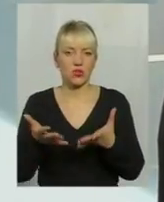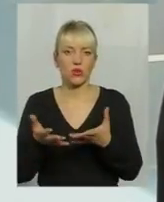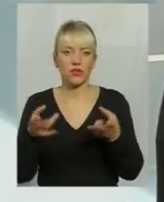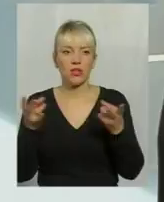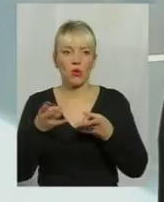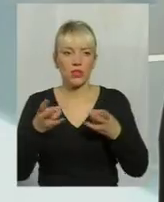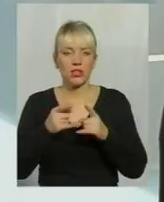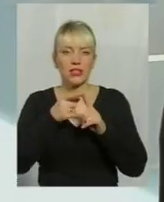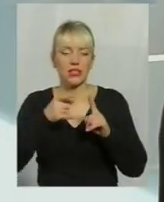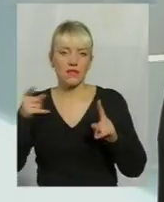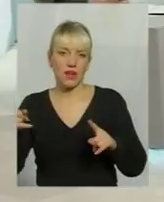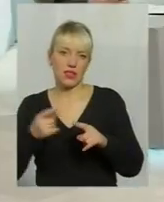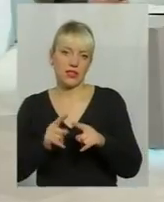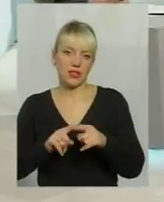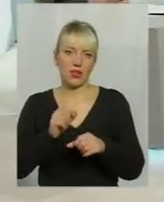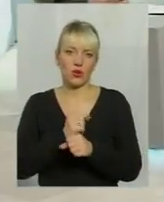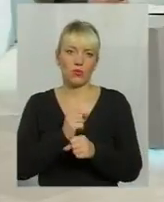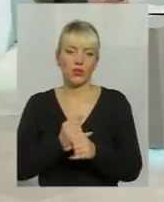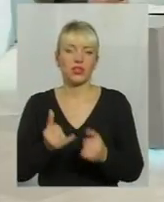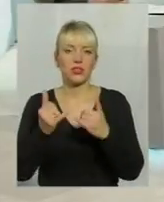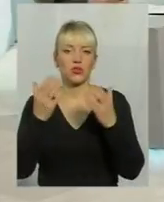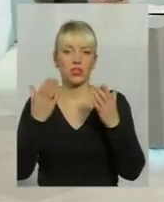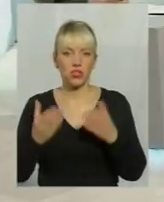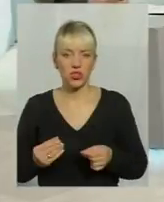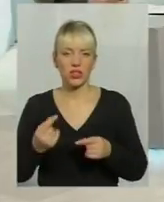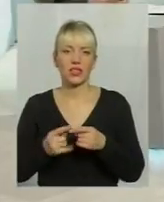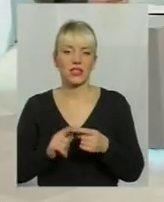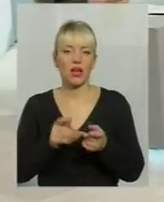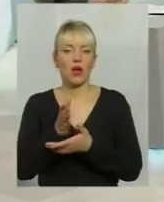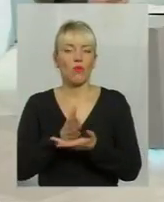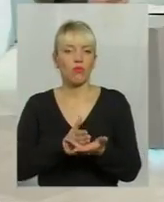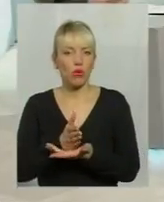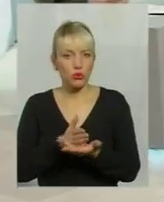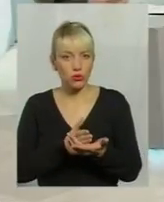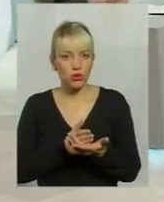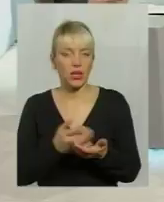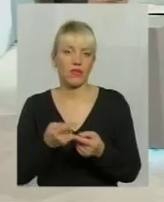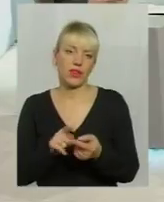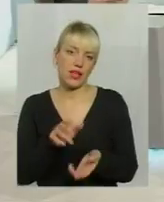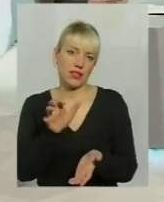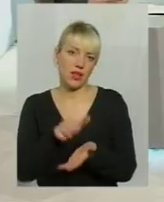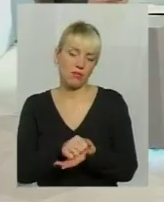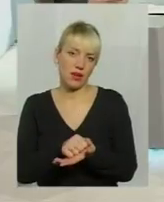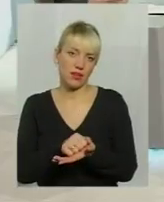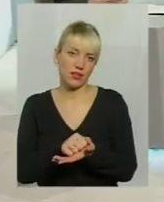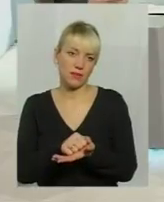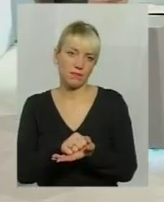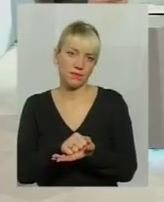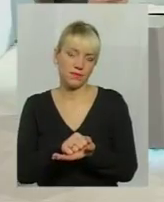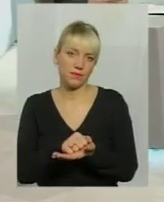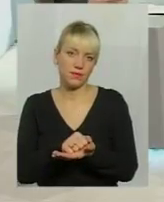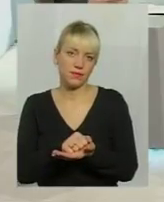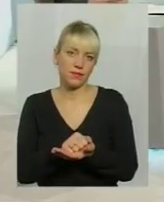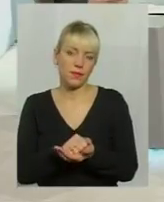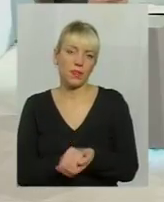тривалість тої роботи. Але на сьогоднішній день, звісно, ця послуга, вона займає досить таке